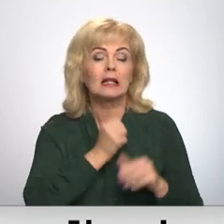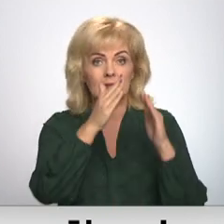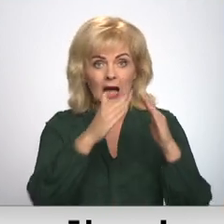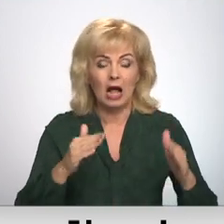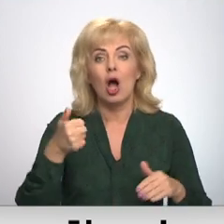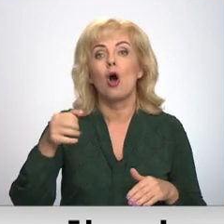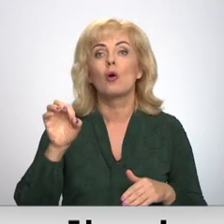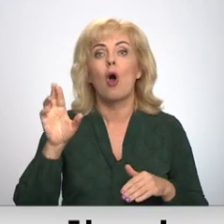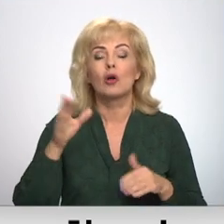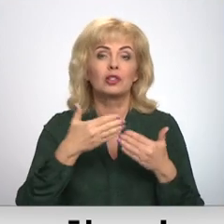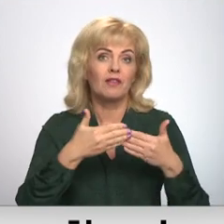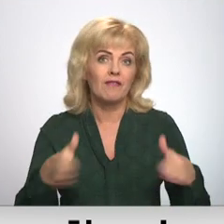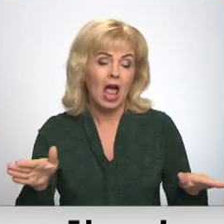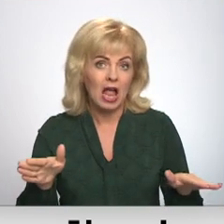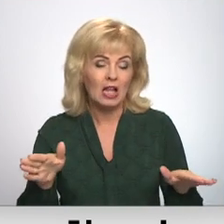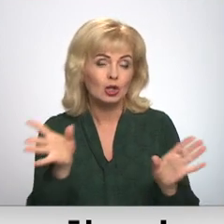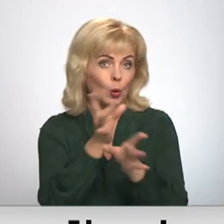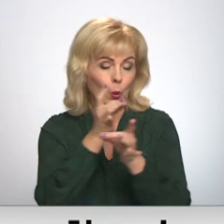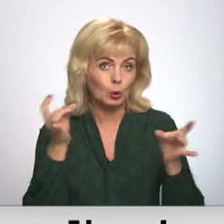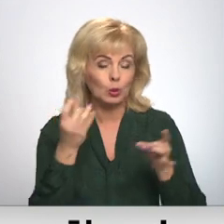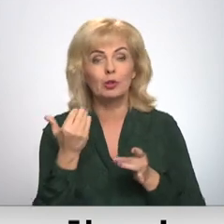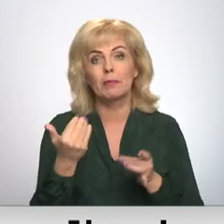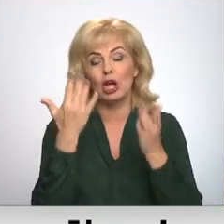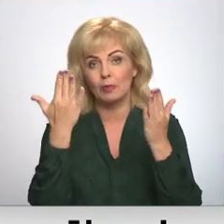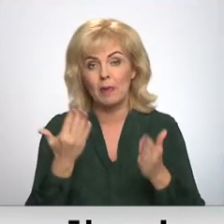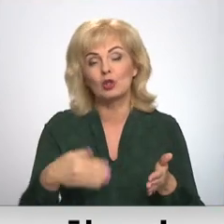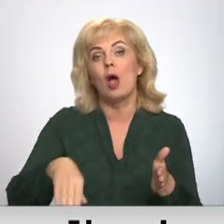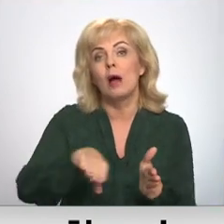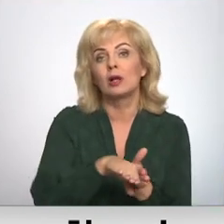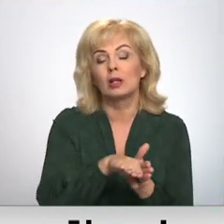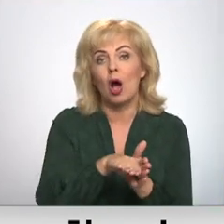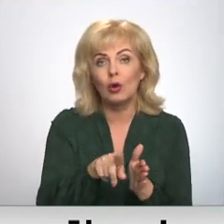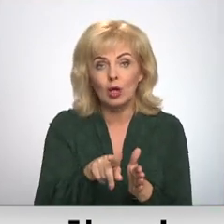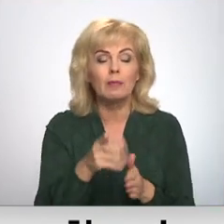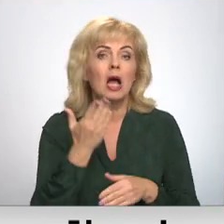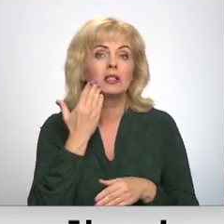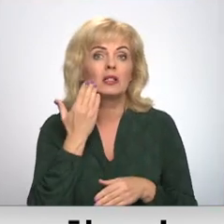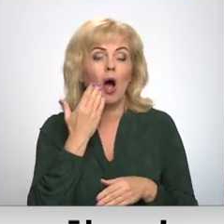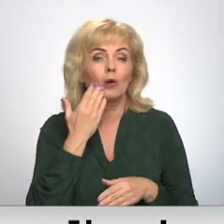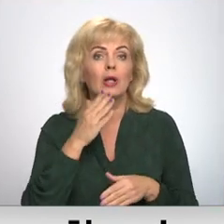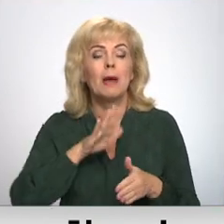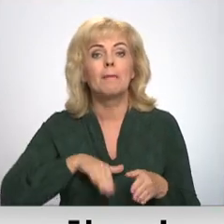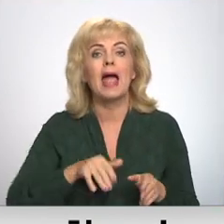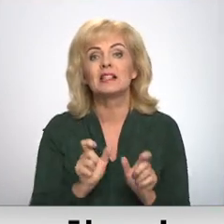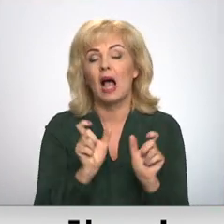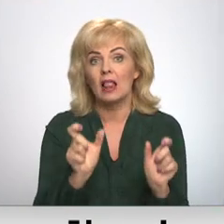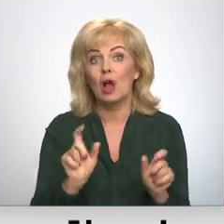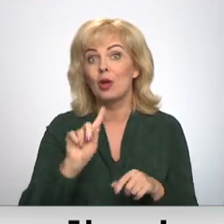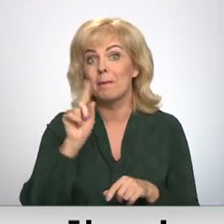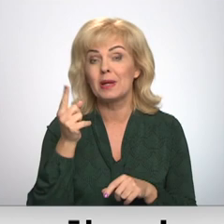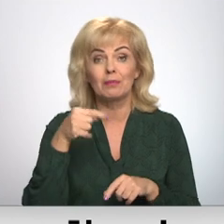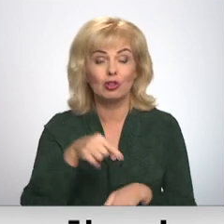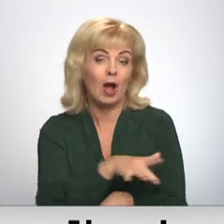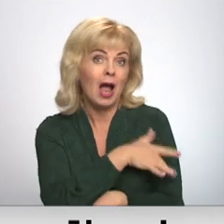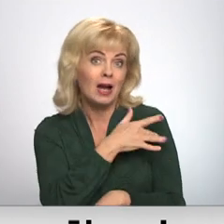gors jau atkal vērusi vaļā durvis kultūras pasākumiem klātienē pēc aizvadītā tā saucamā lockdowna. Un pirmie, kas šeit